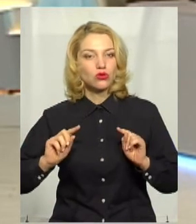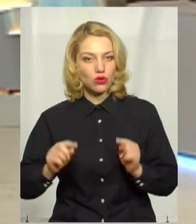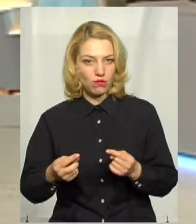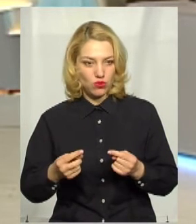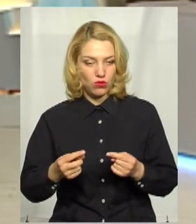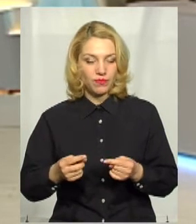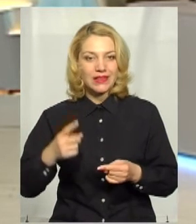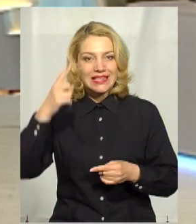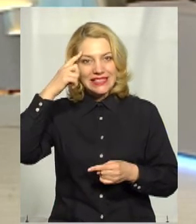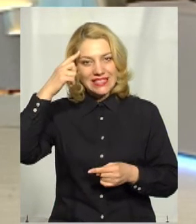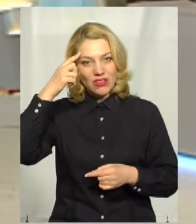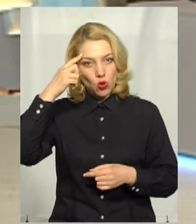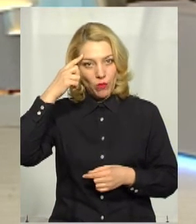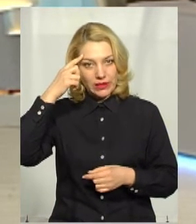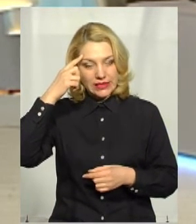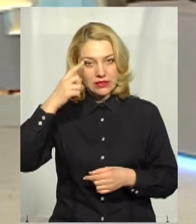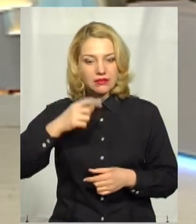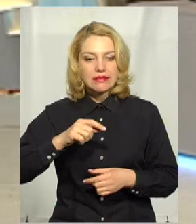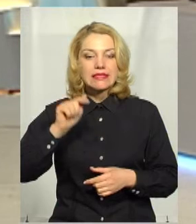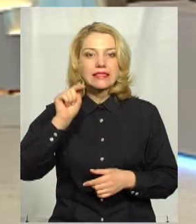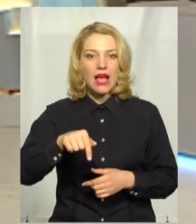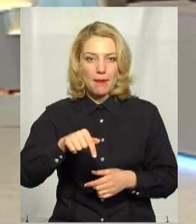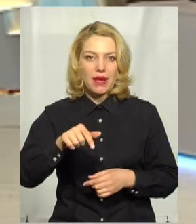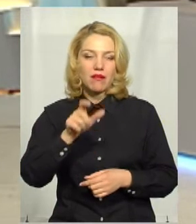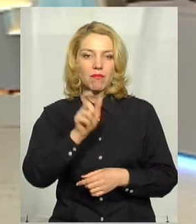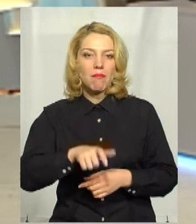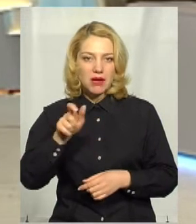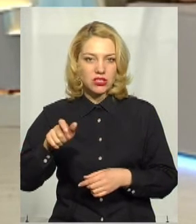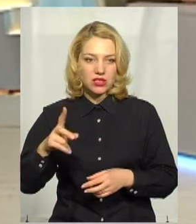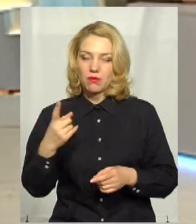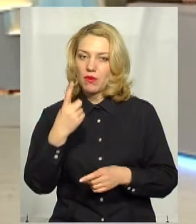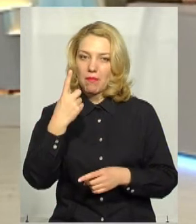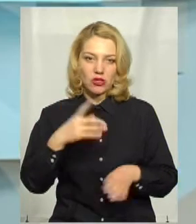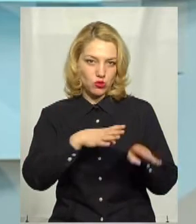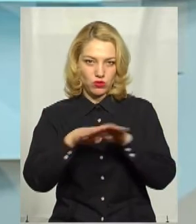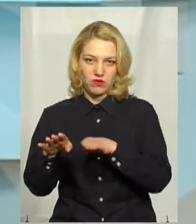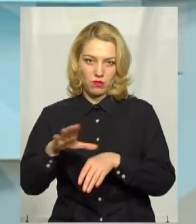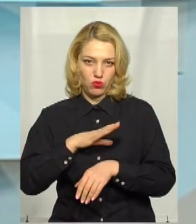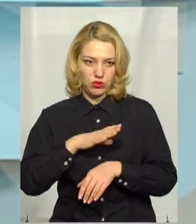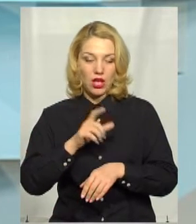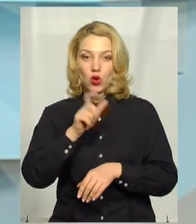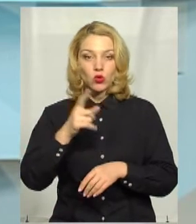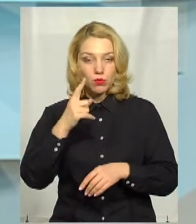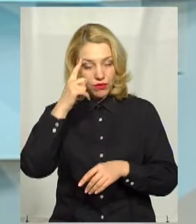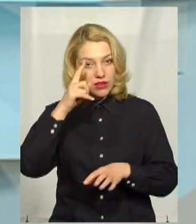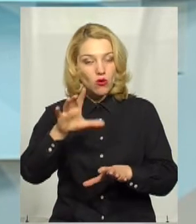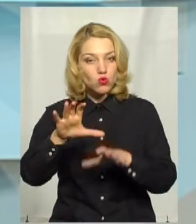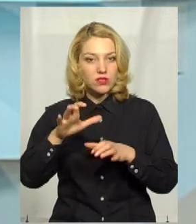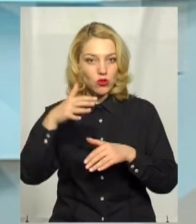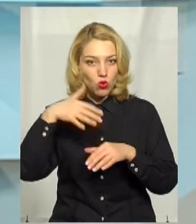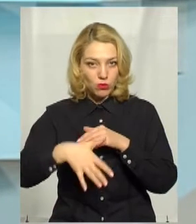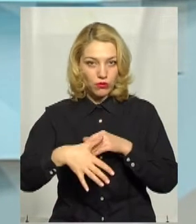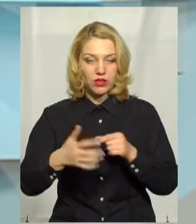свідомість саме мешканців повинна бути на першому рівні. І люди повинні усвідомлювати, що